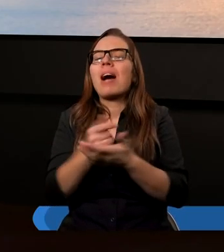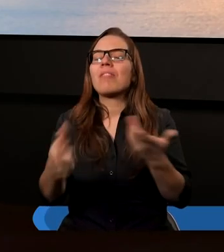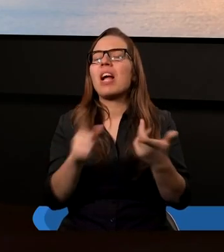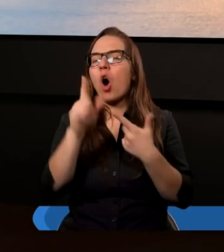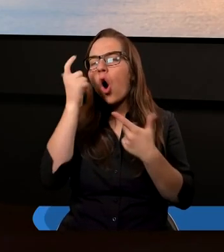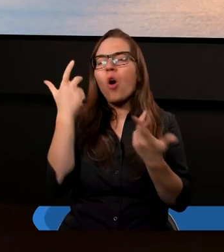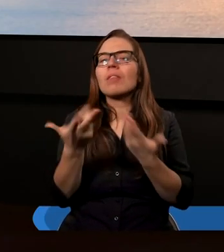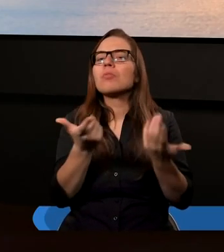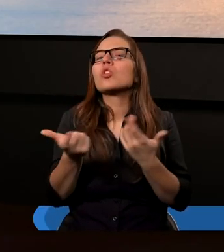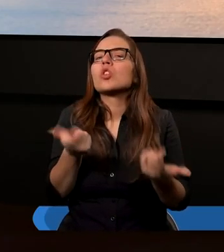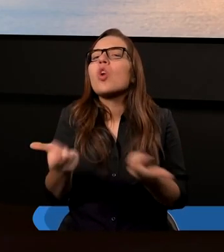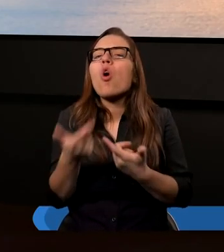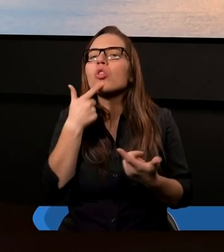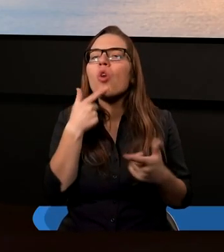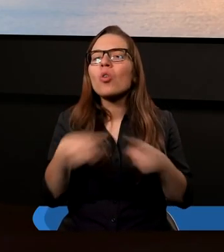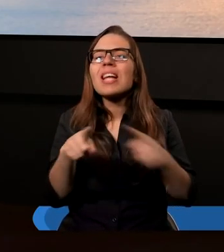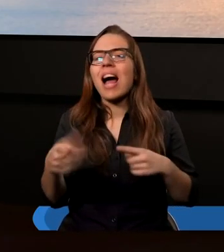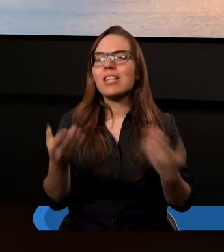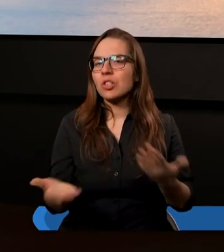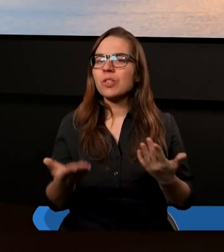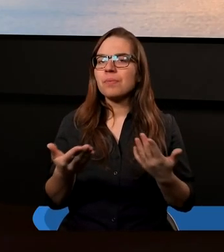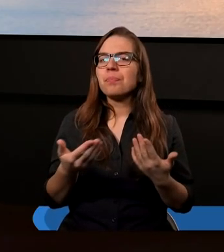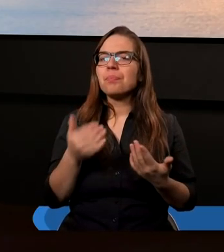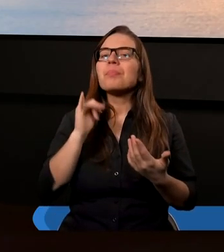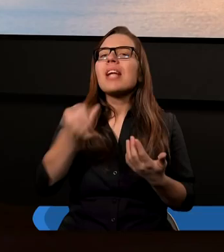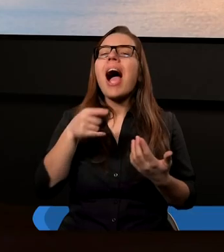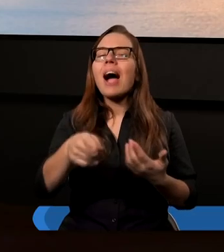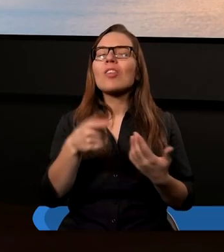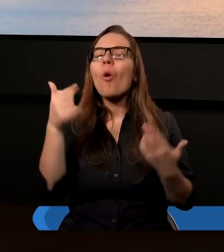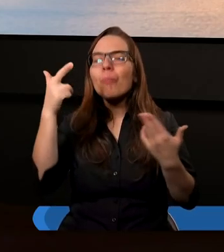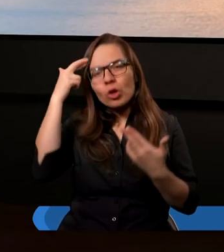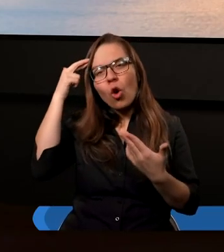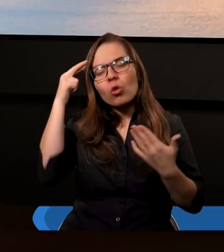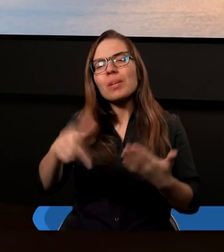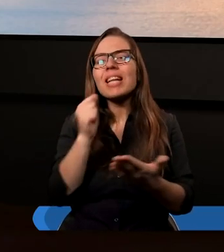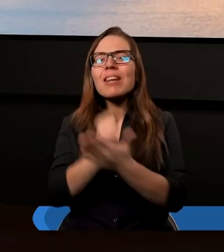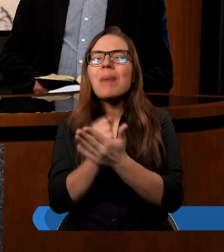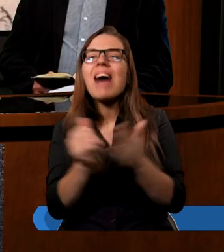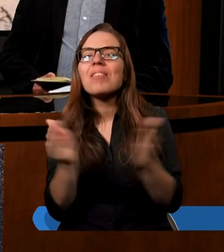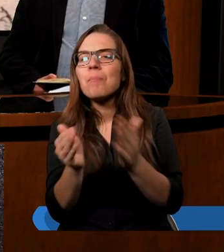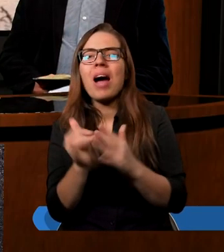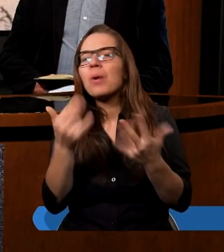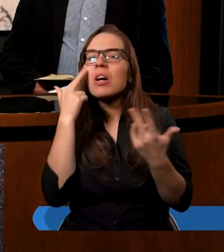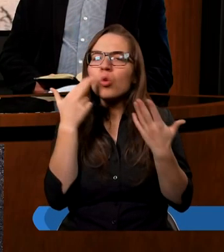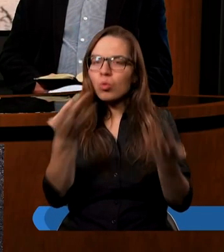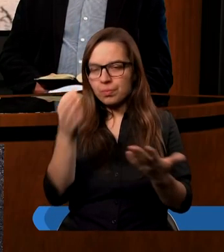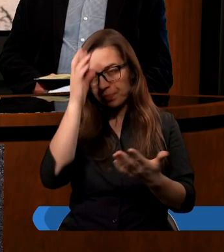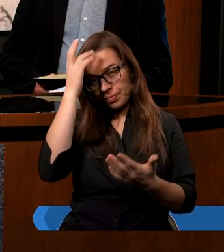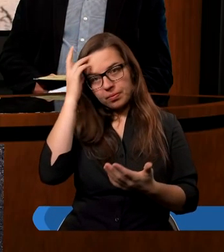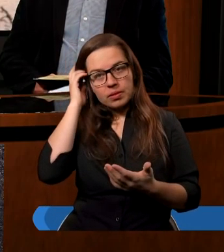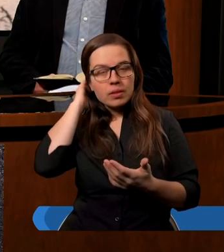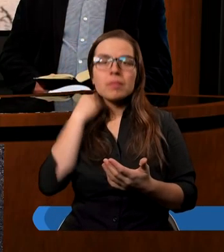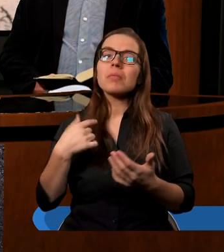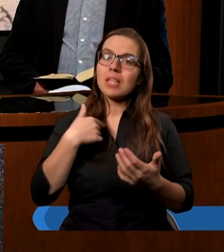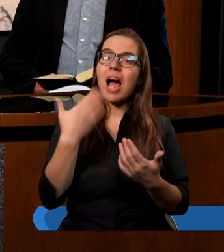dla mnie osobiście. Co to oznacza, prawda, albo czego dotyczą właśnie te sprawy małe? Ja bym